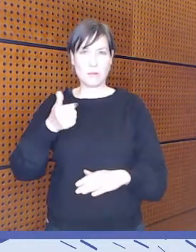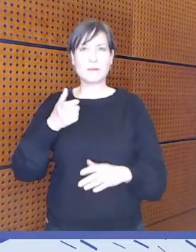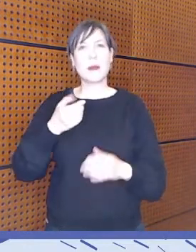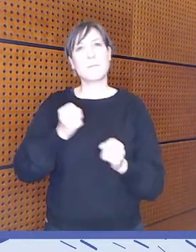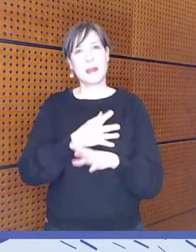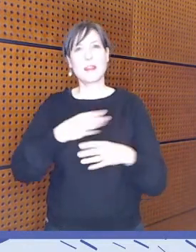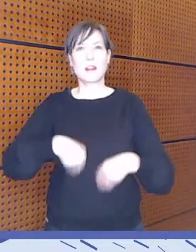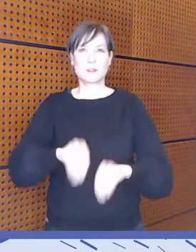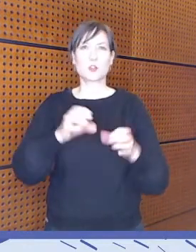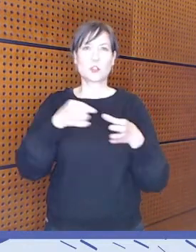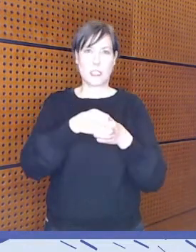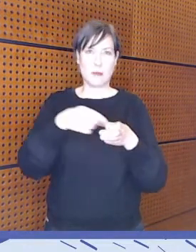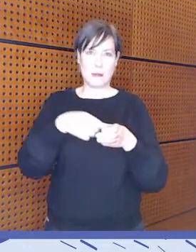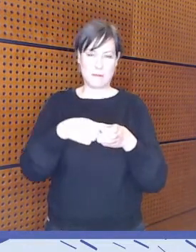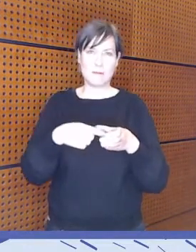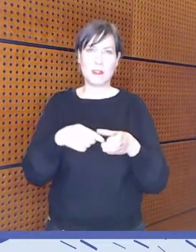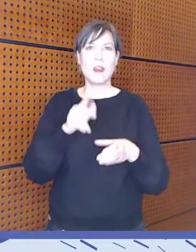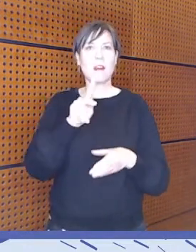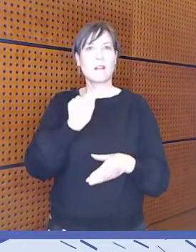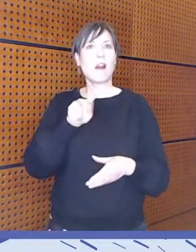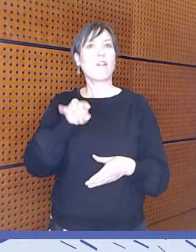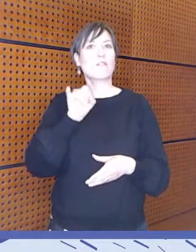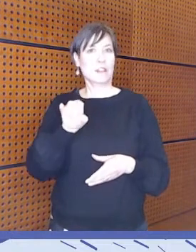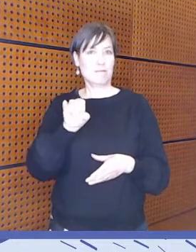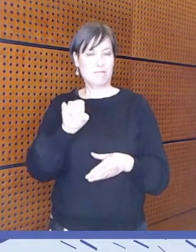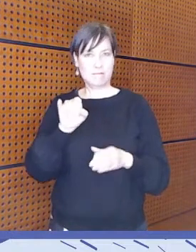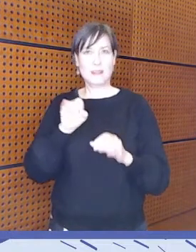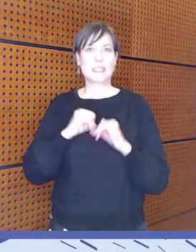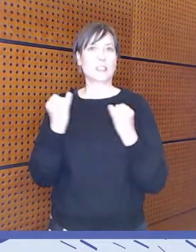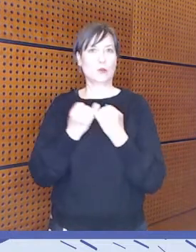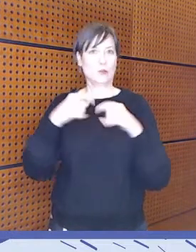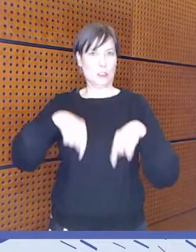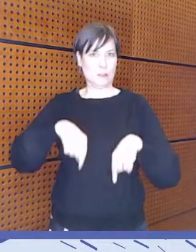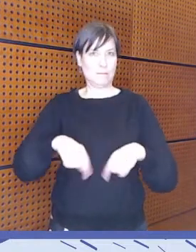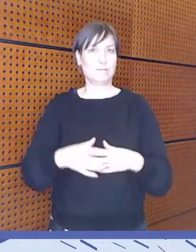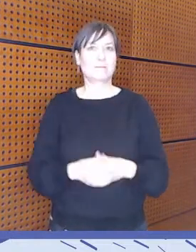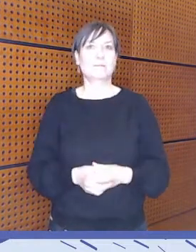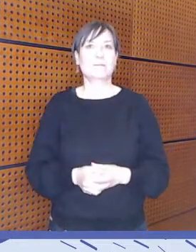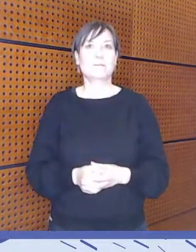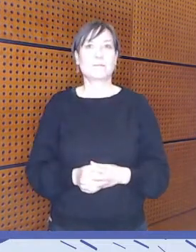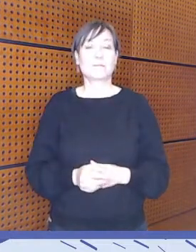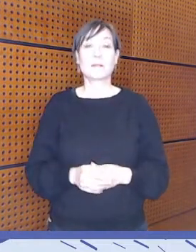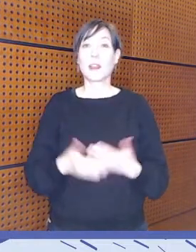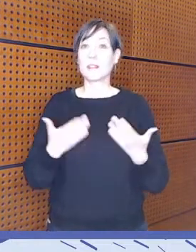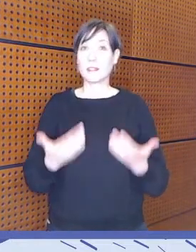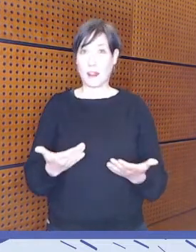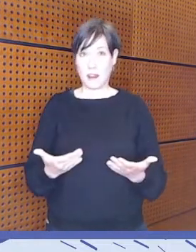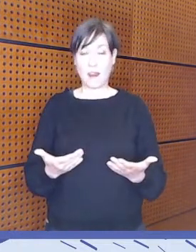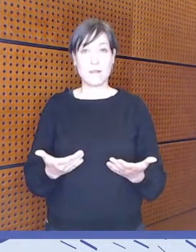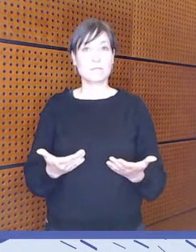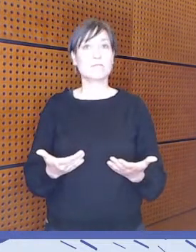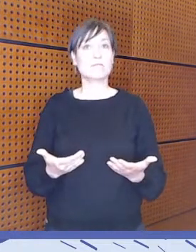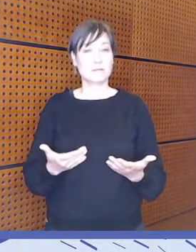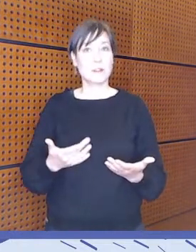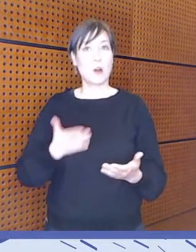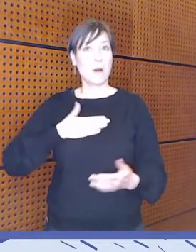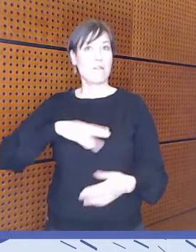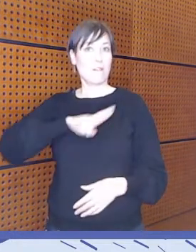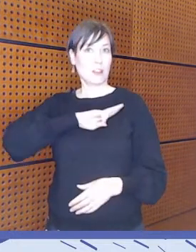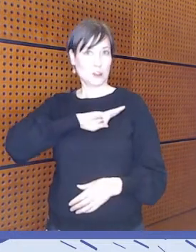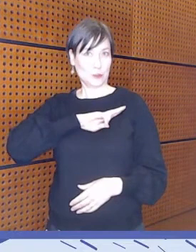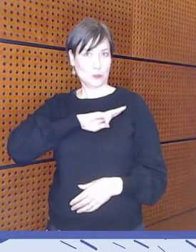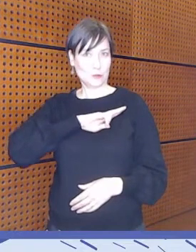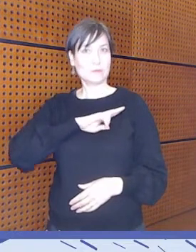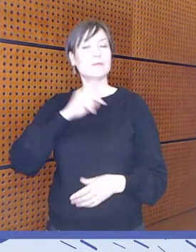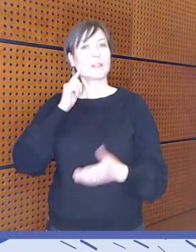kansallisessa audiovisuaalisessa instituutissa. Tänään minä pidän huolen siitä, että me pysytään